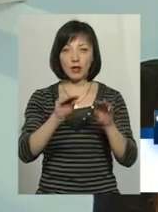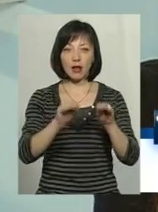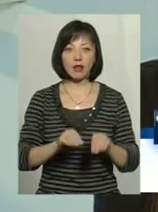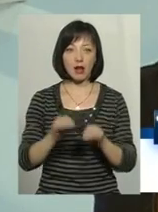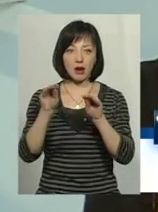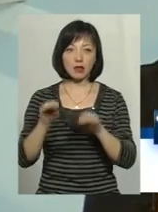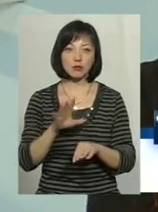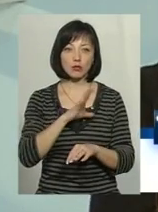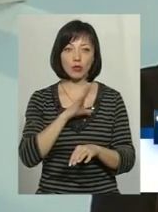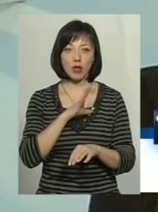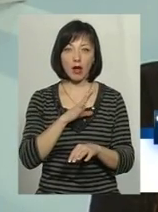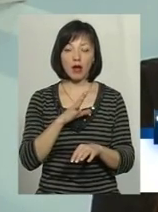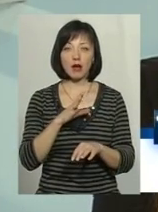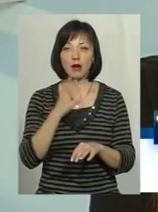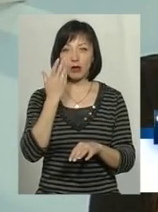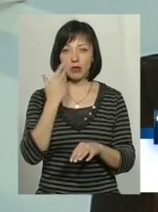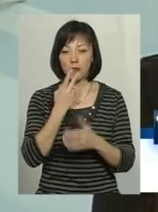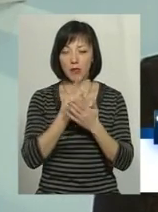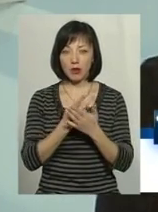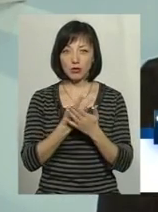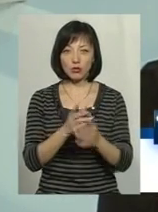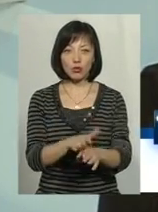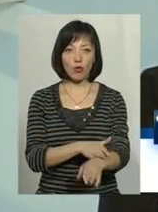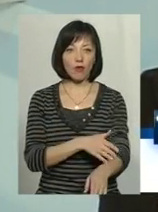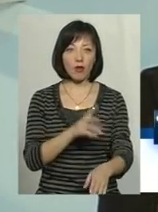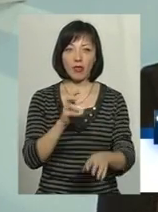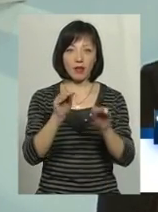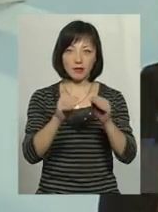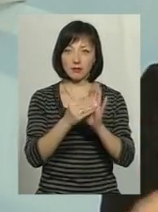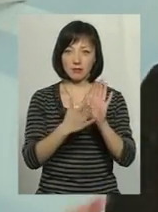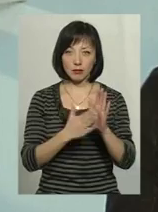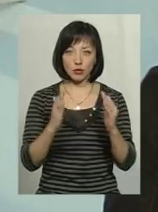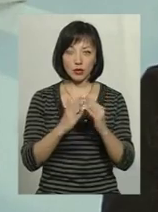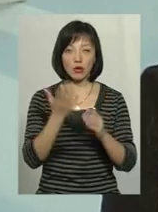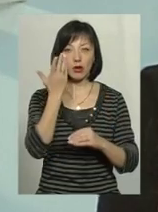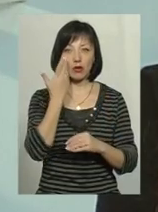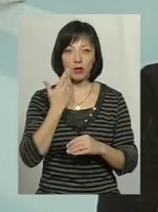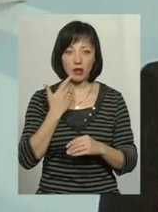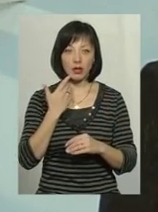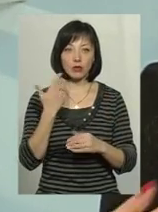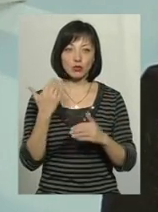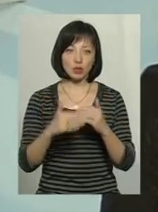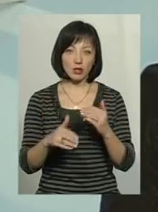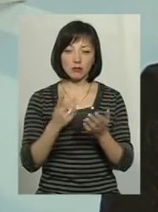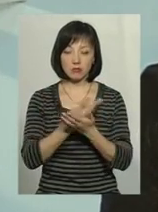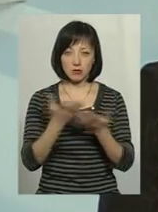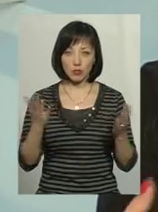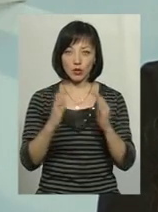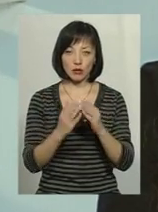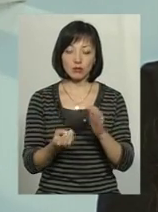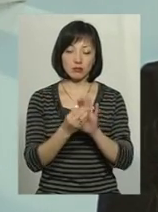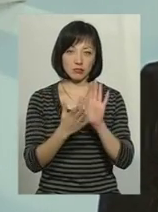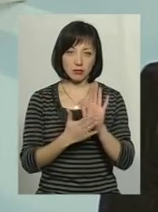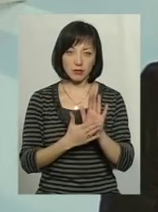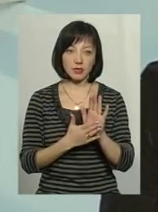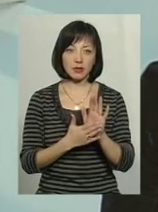була в призаповненні, я бачила, що його досить довго не декларували, але вже коли дедлайн виходив, будинок з'явився, і це